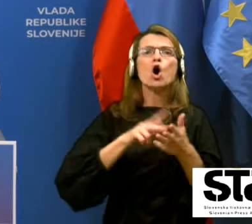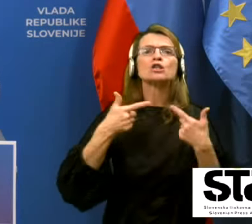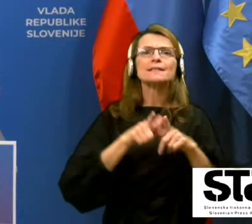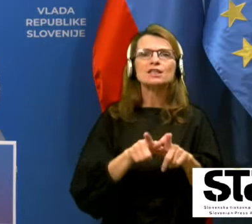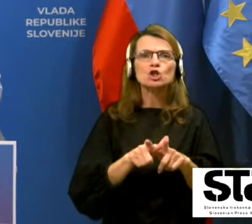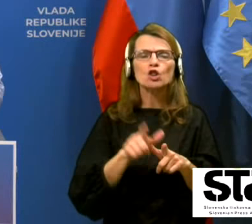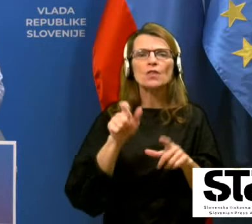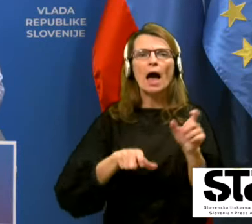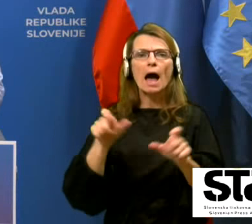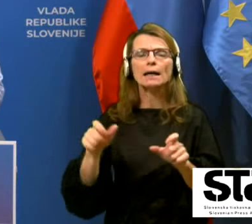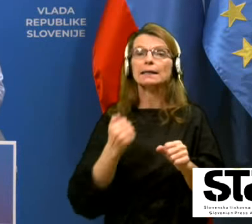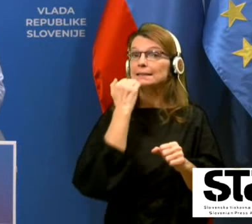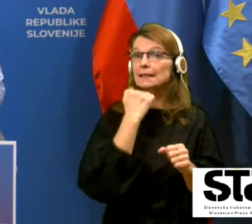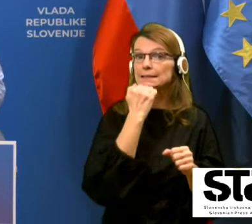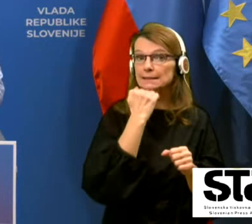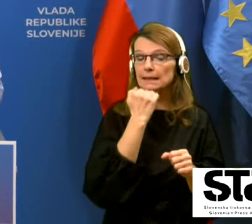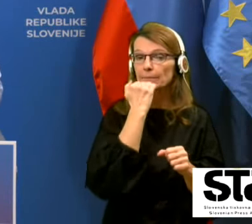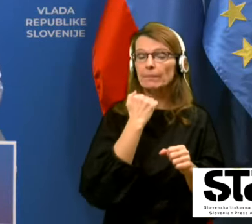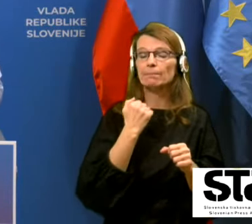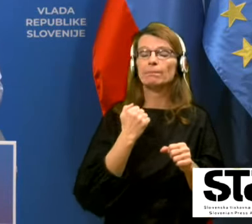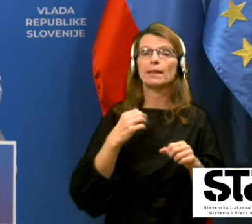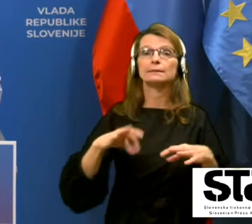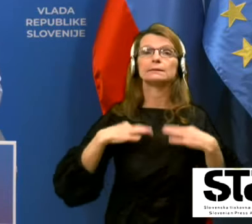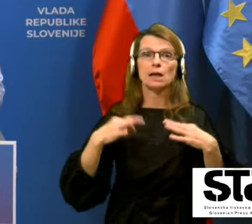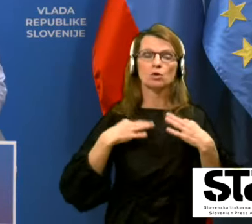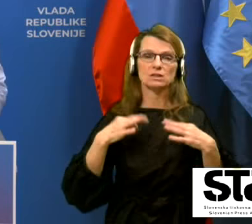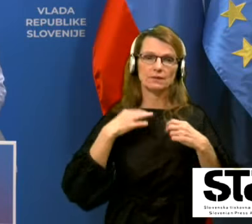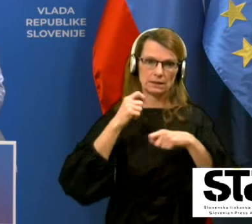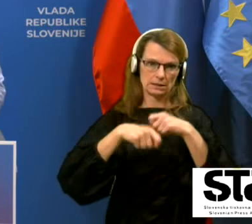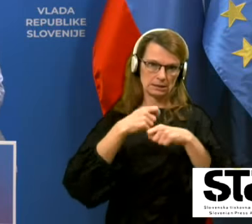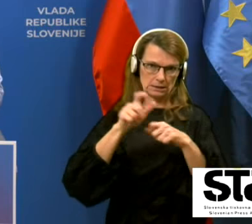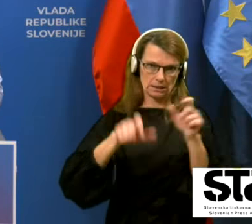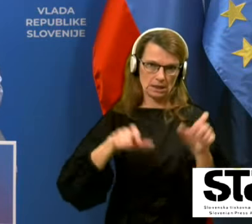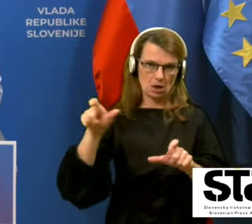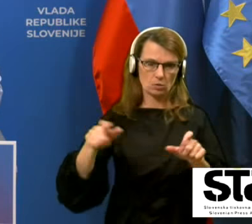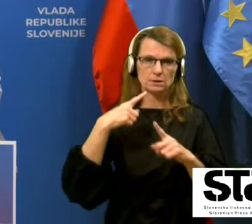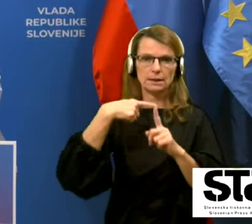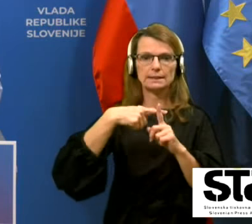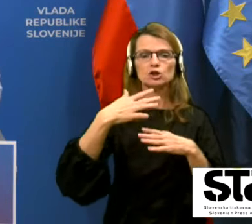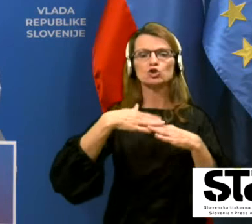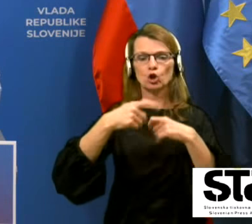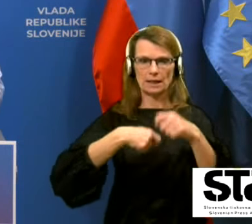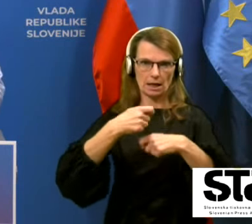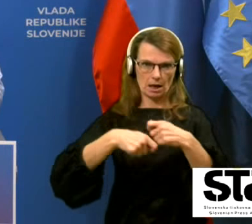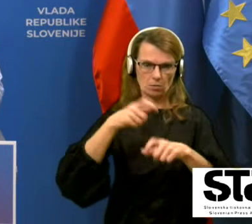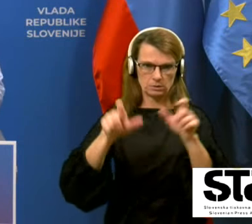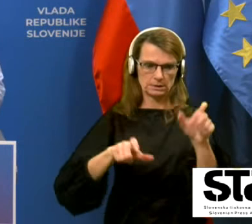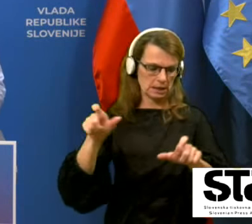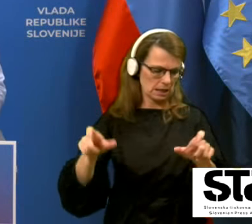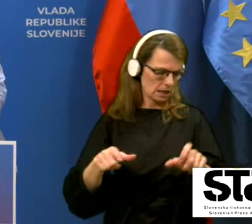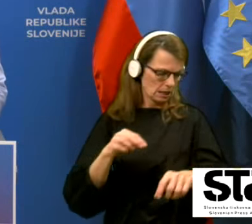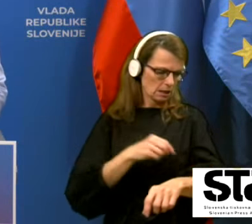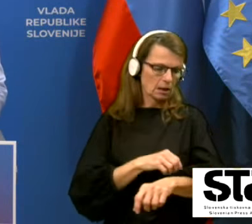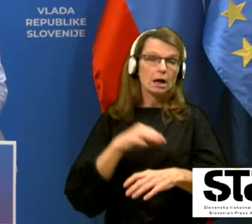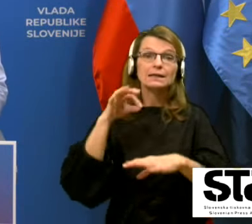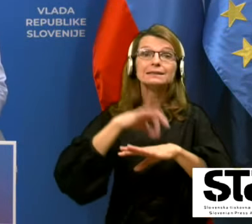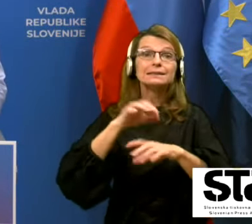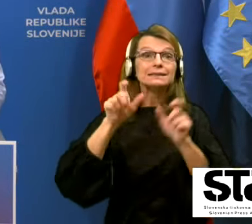tudi zasebne zdravstvene delavce in sodelavcev. Zdravniki v